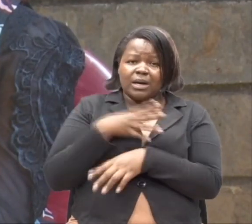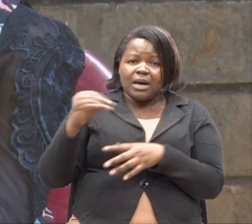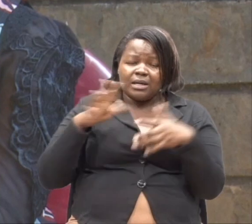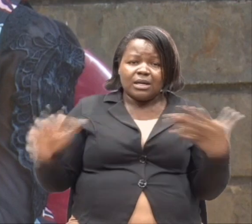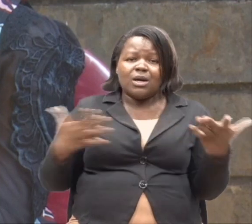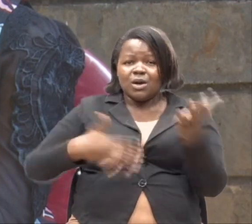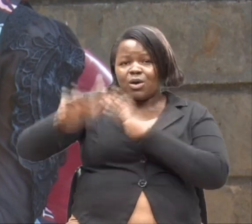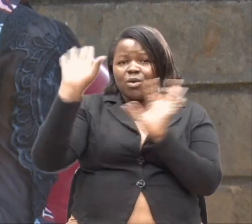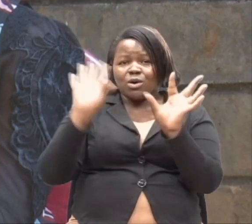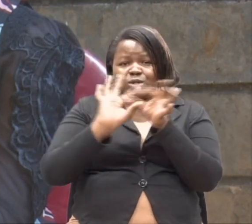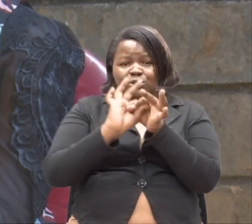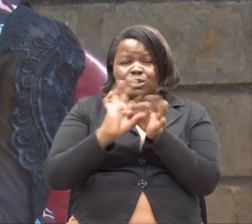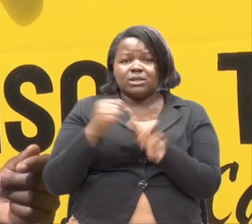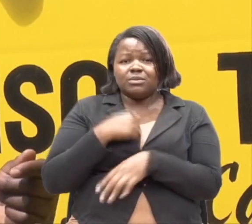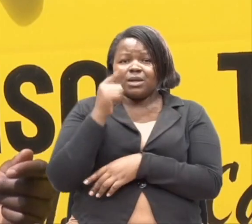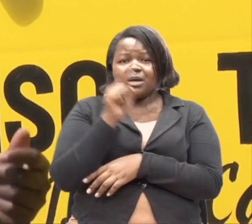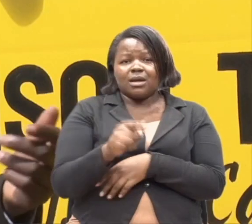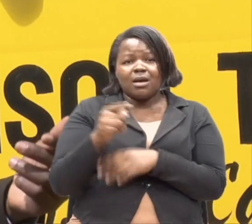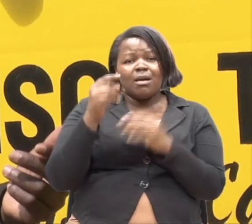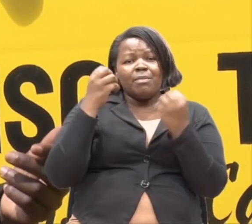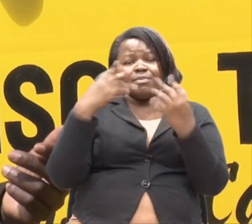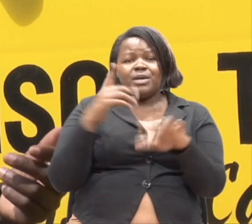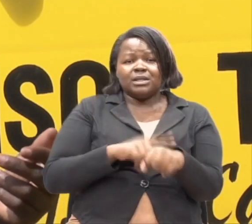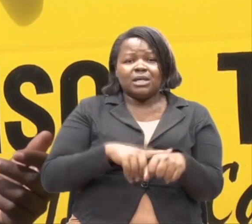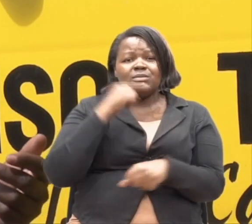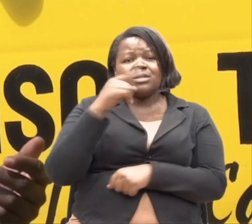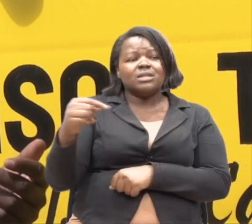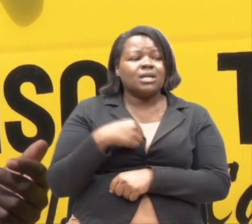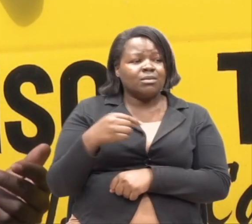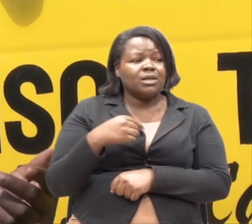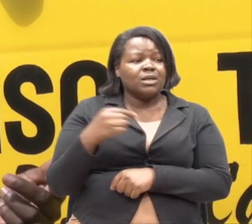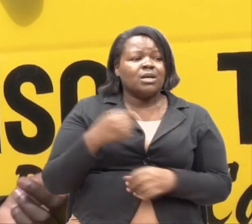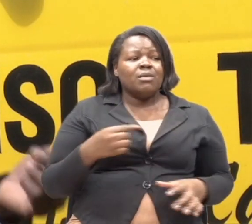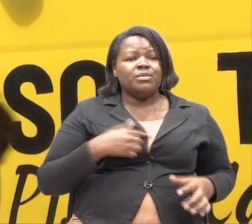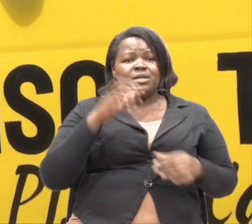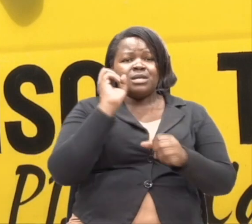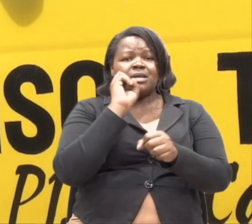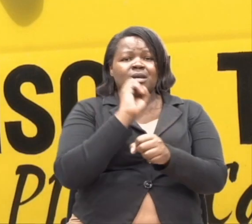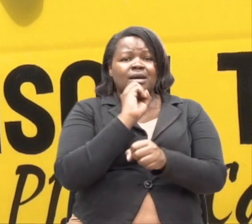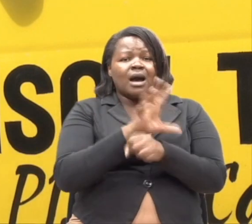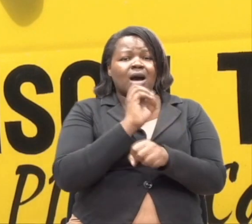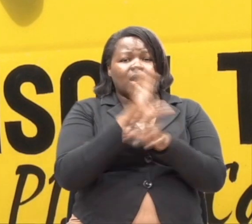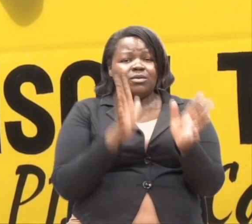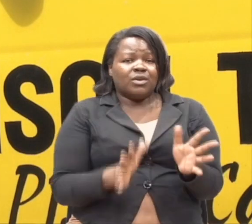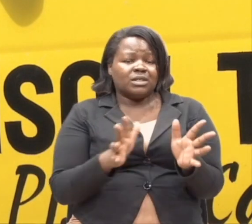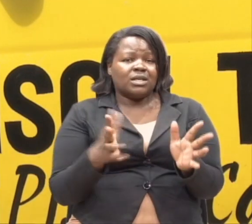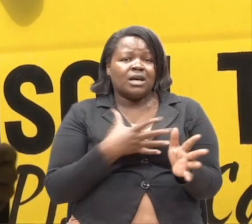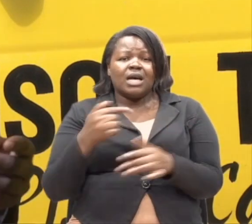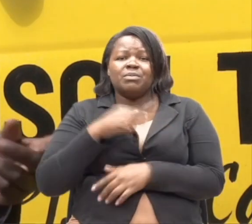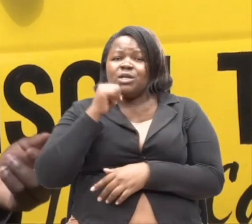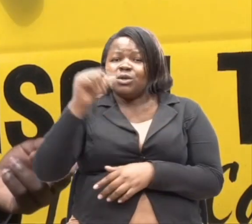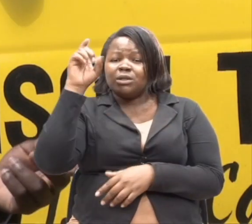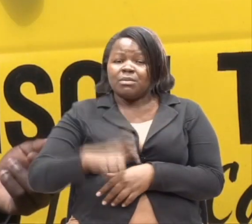mungu alituchikanisha hili mimi. Jambo langu mimi. Mara nyingi. Yananiambianga mimi ni amarigwa device atuha. Si